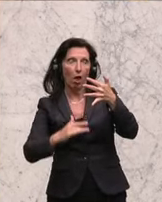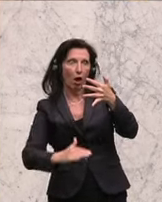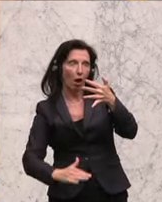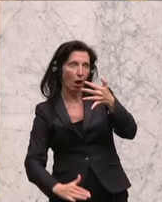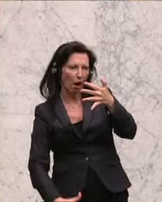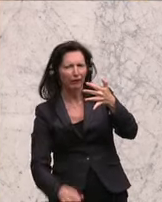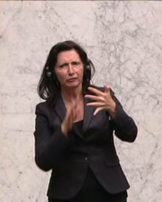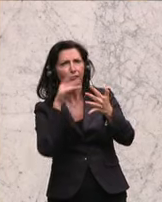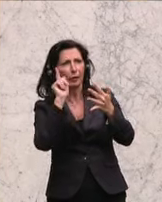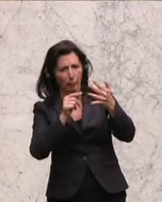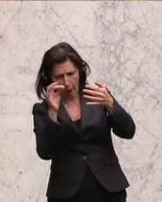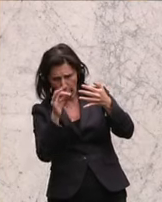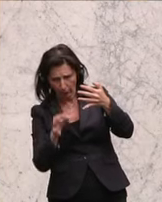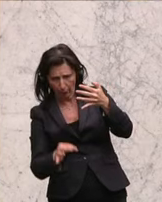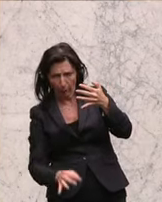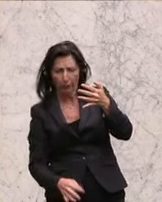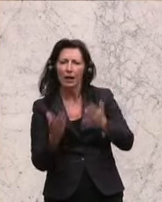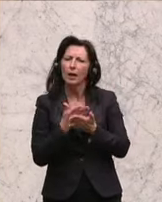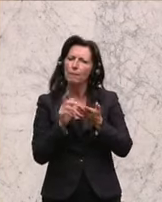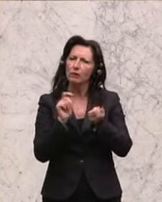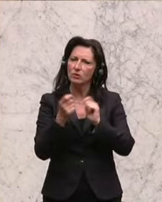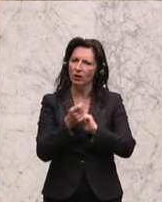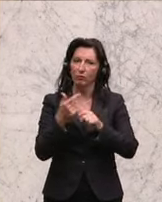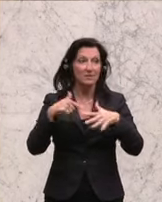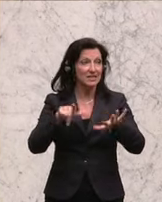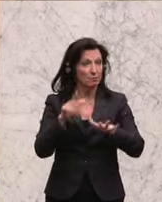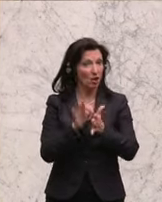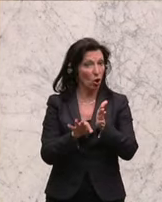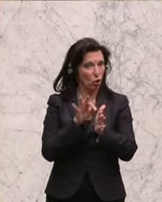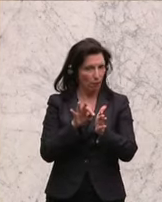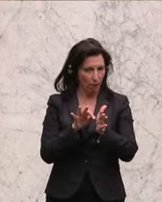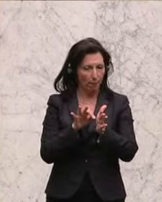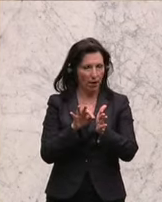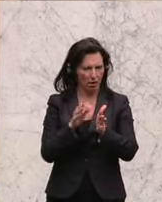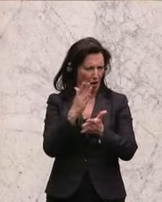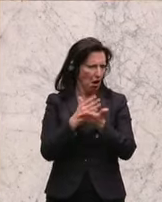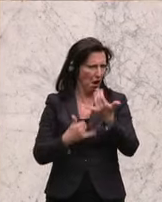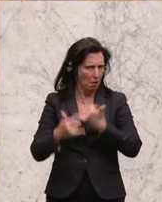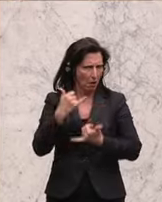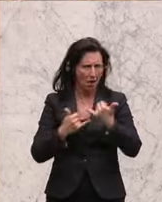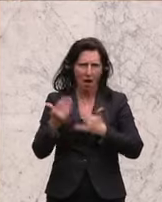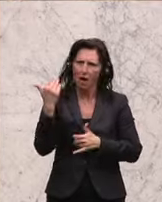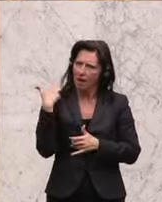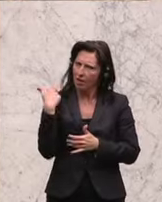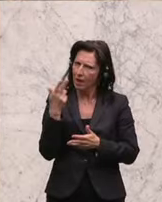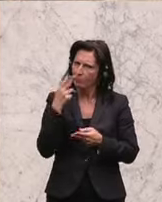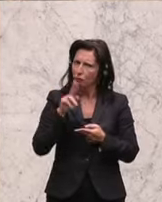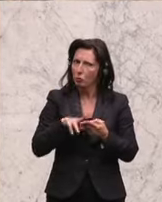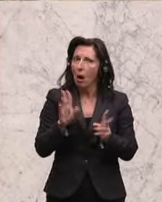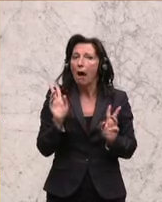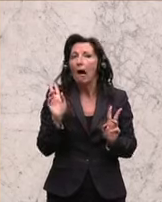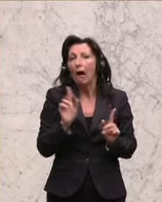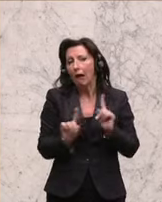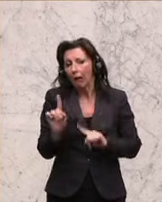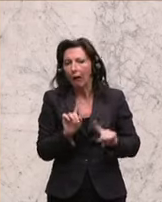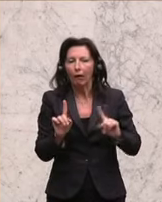Die Bildungsreform, die am 17.11. vor über einem halben Jahr versprochen worden ist, als angebliche Einigung,